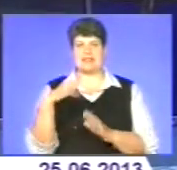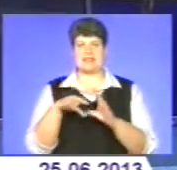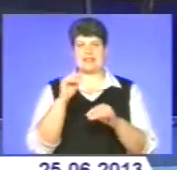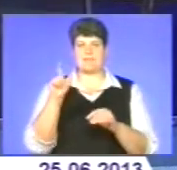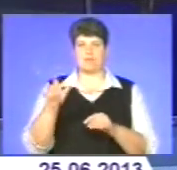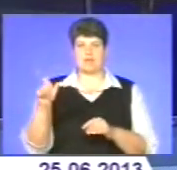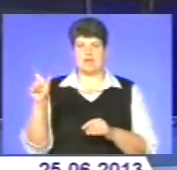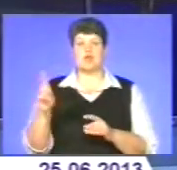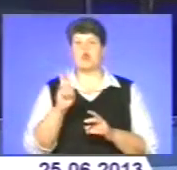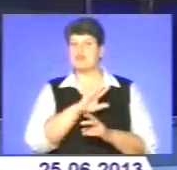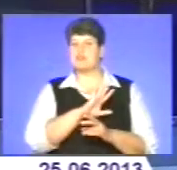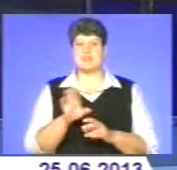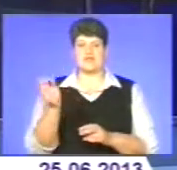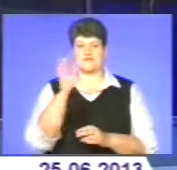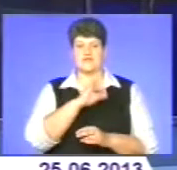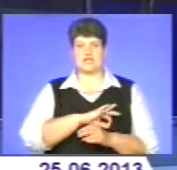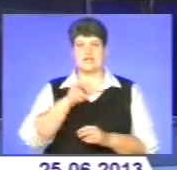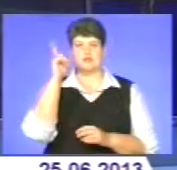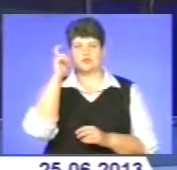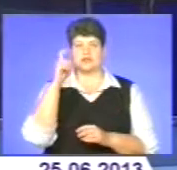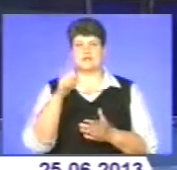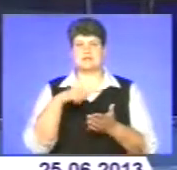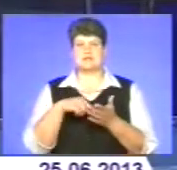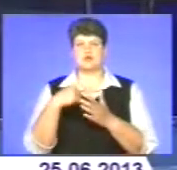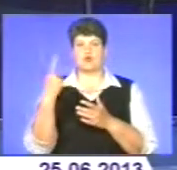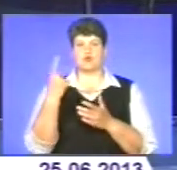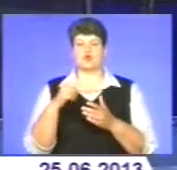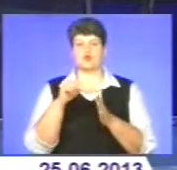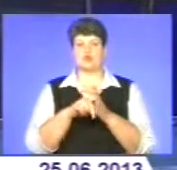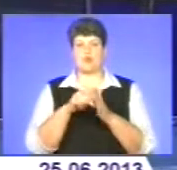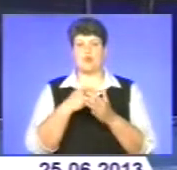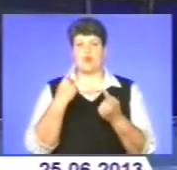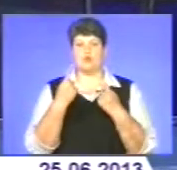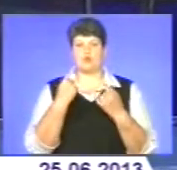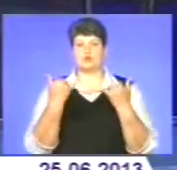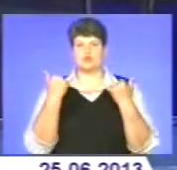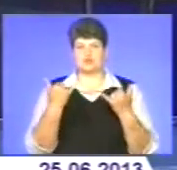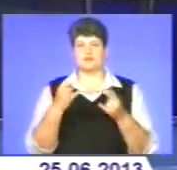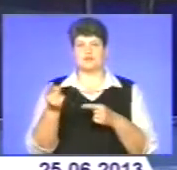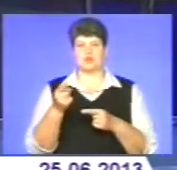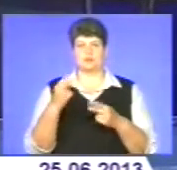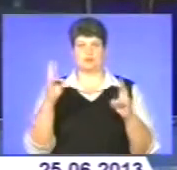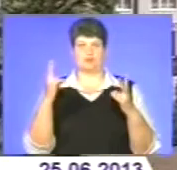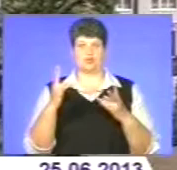невигідний чердків як місто обласного значення обговорювали сьогодні у Тернопільському прес-клубі.